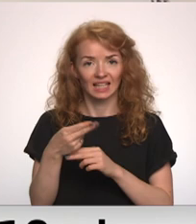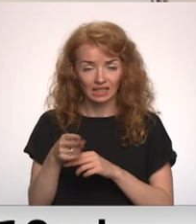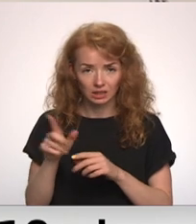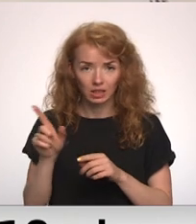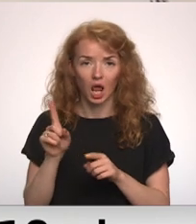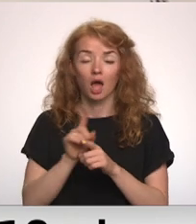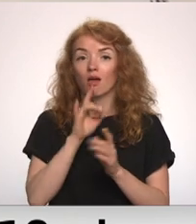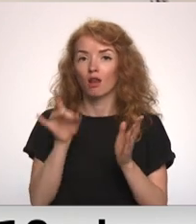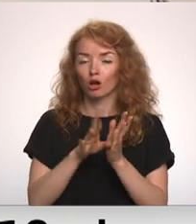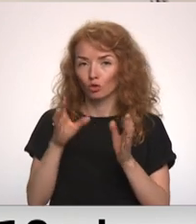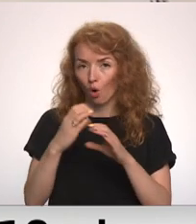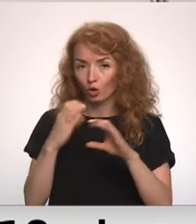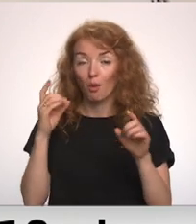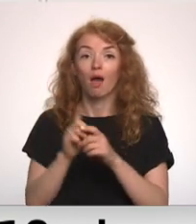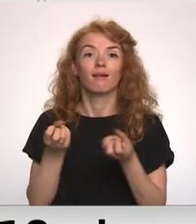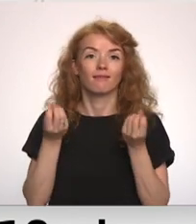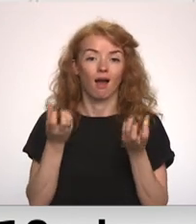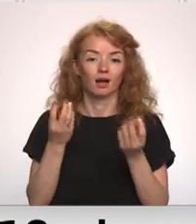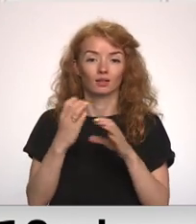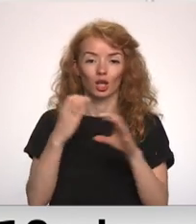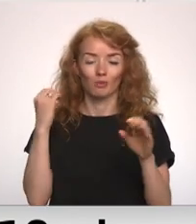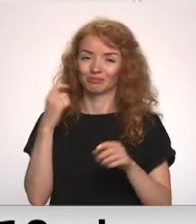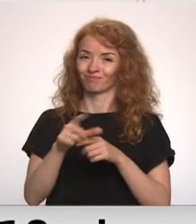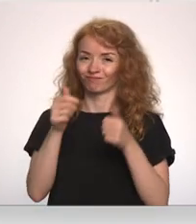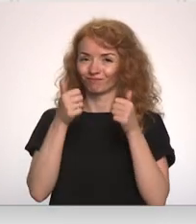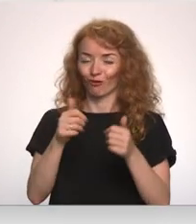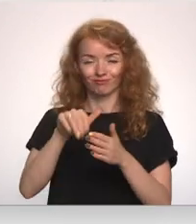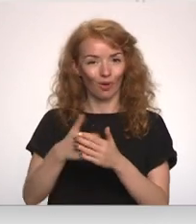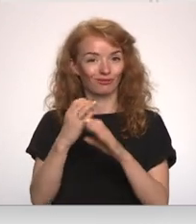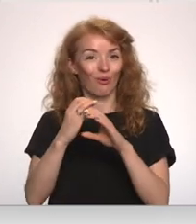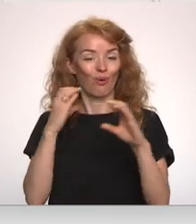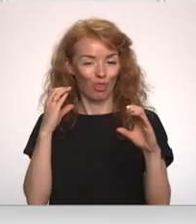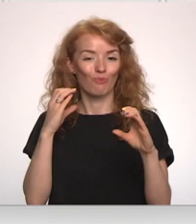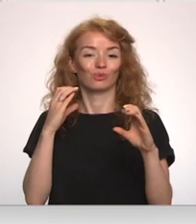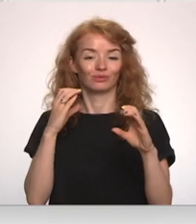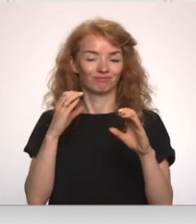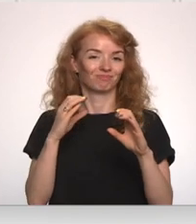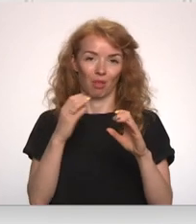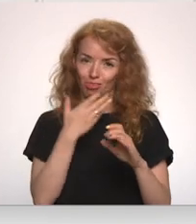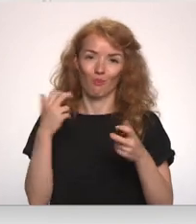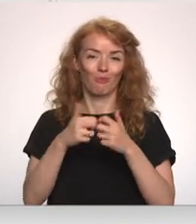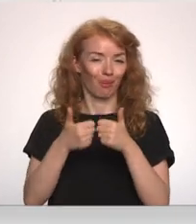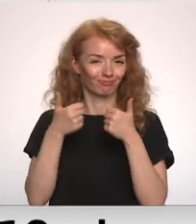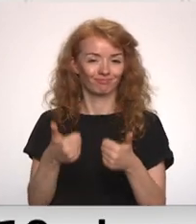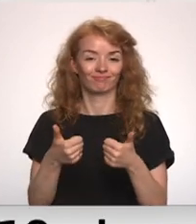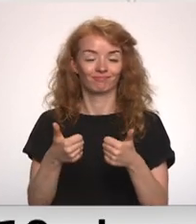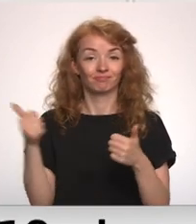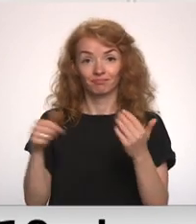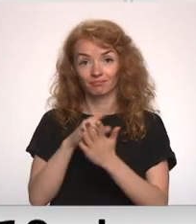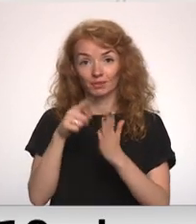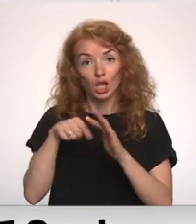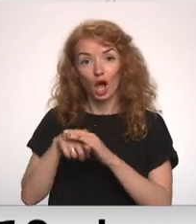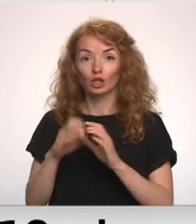elektro autobusi un arī gāza autobusi. Forši jauns autobus, ko tur nekāda vaira nav. Apstākļa